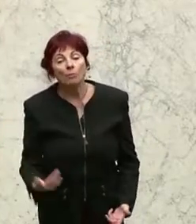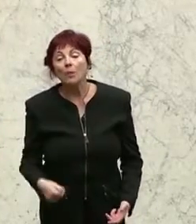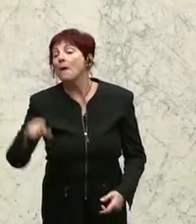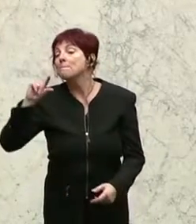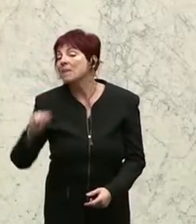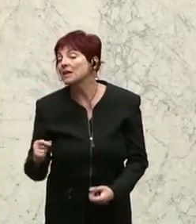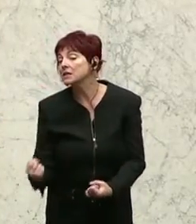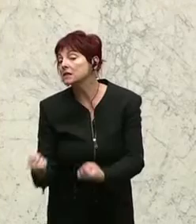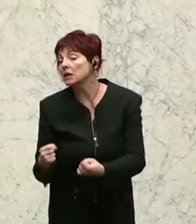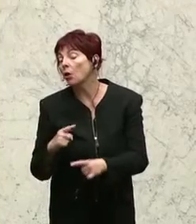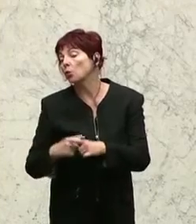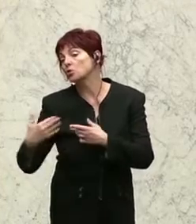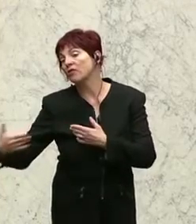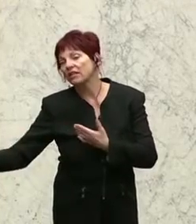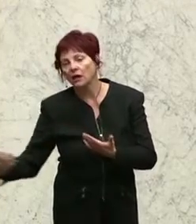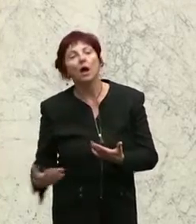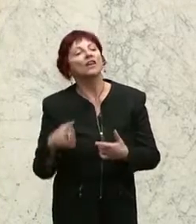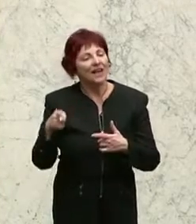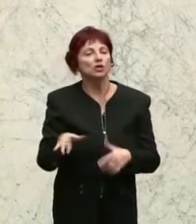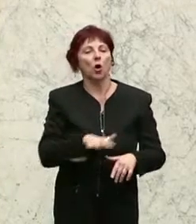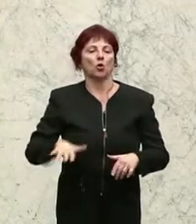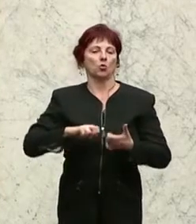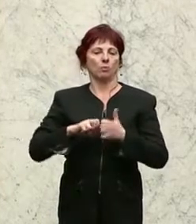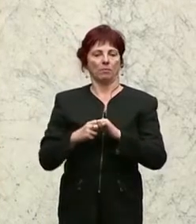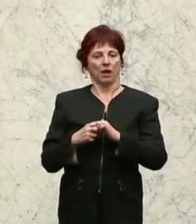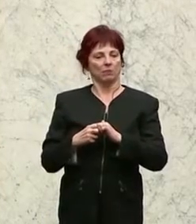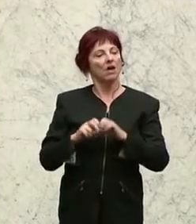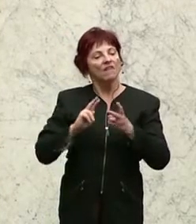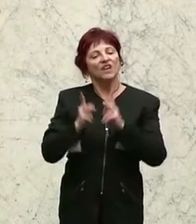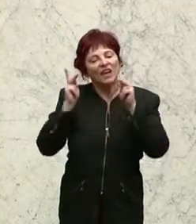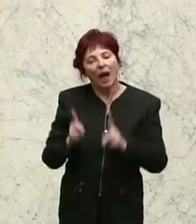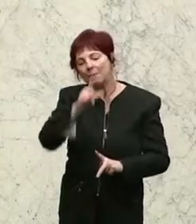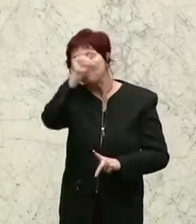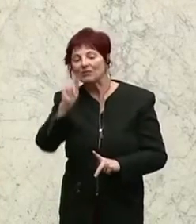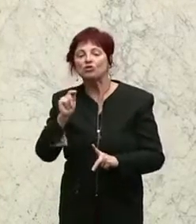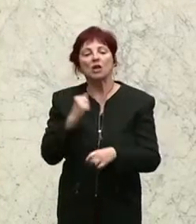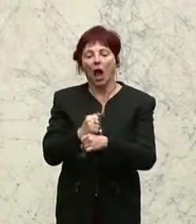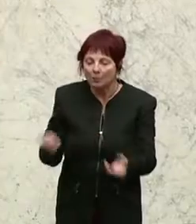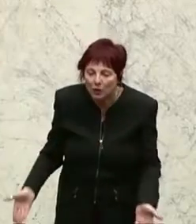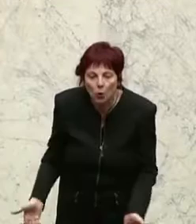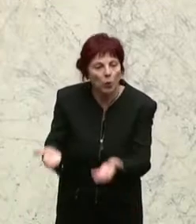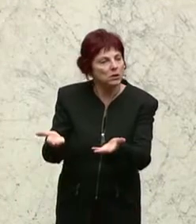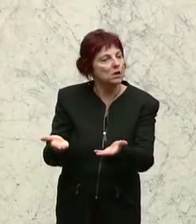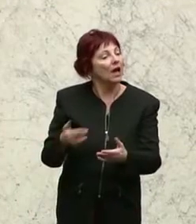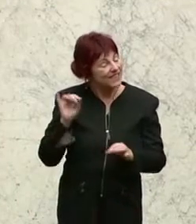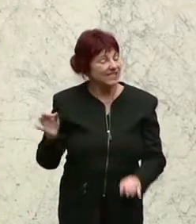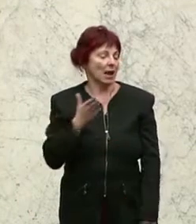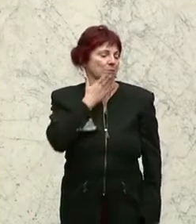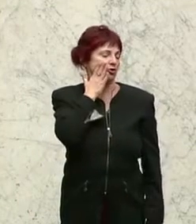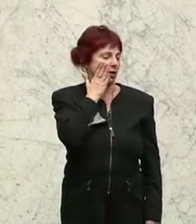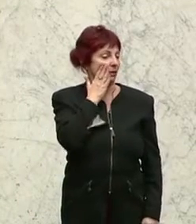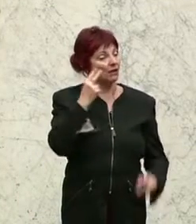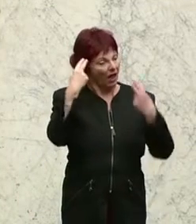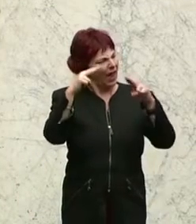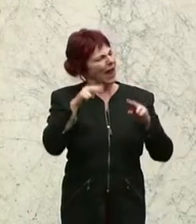wieder bei der Krux und beim Grundproblem. Wir müssen schauen, die Menschen in Arbeit zu bringen. Und es ist mehr als beschämend, Herr Sozialminister, Sie